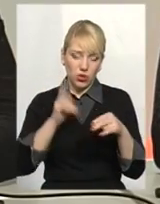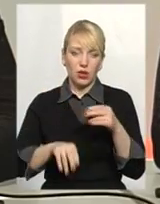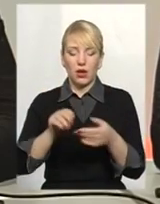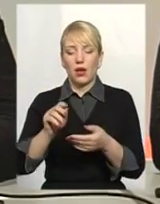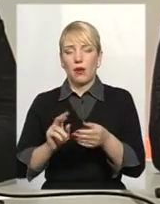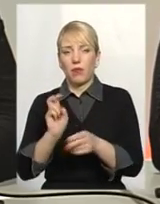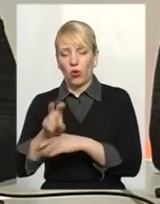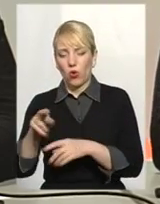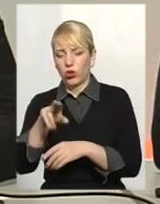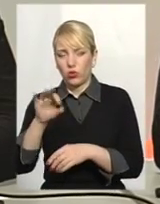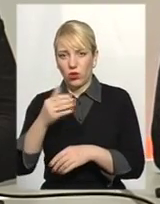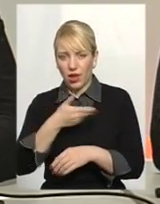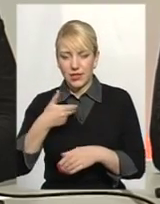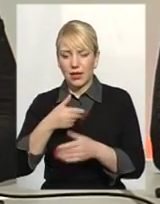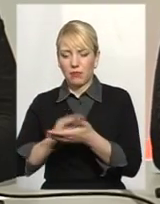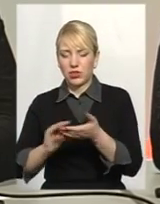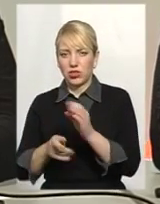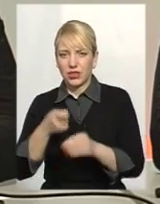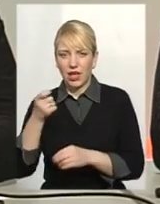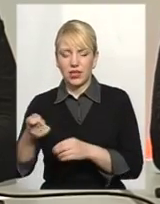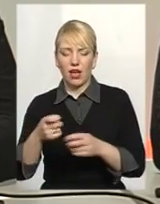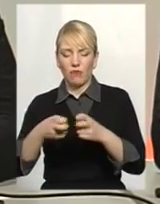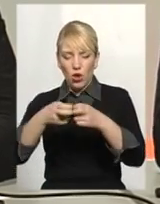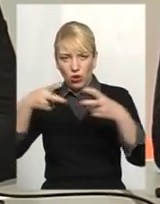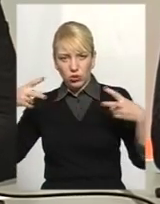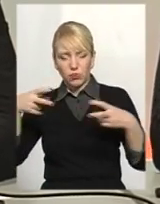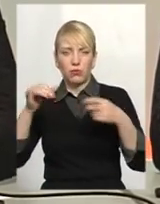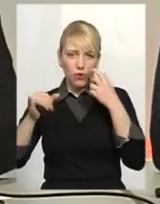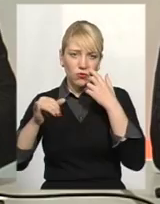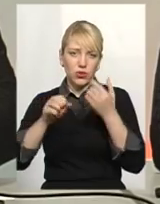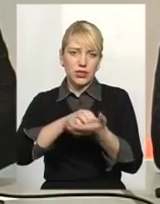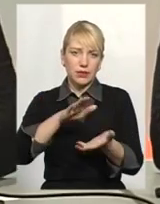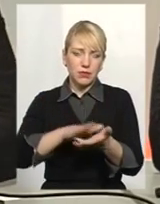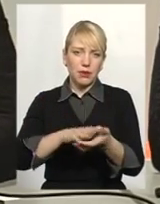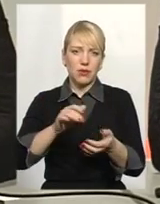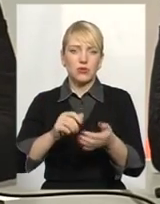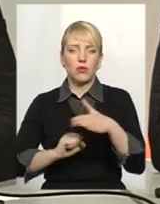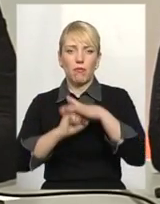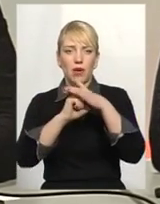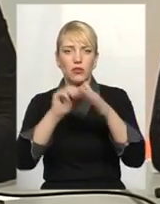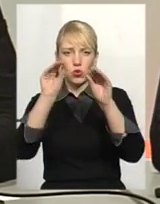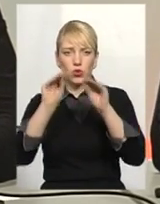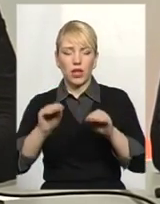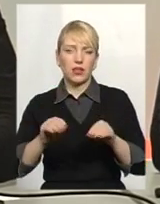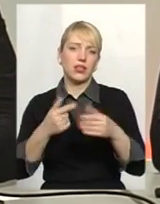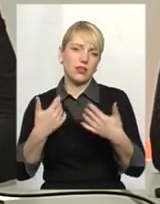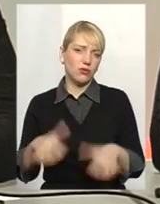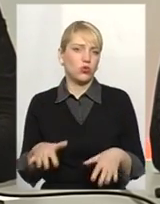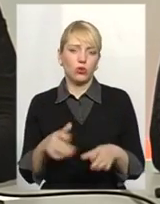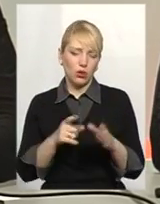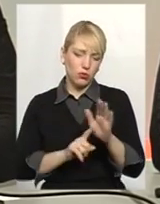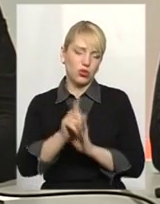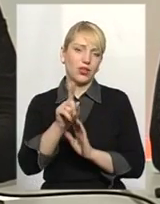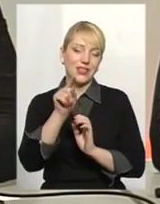пише заяву, приходить працівник, розпломбовує, оформляється документально, заноситься в базу даних, і опять поплата відновлюється. З того моменту починається